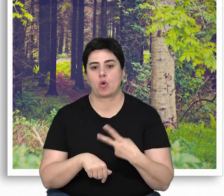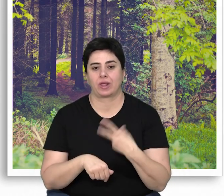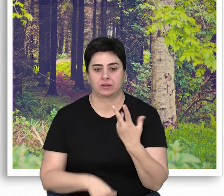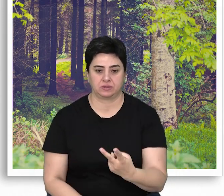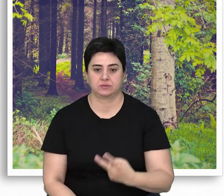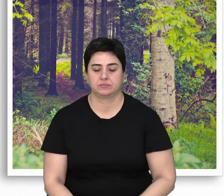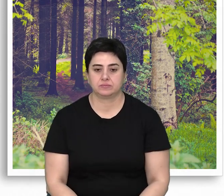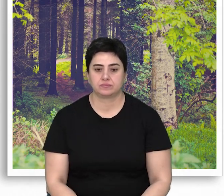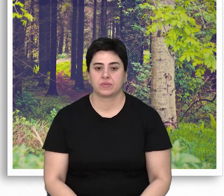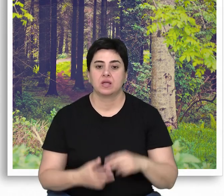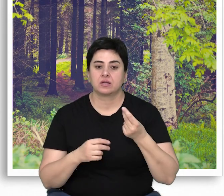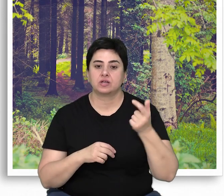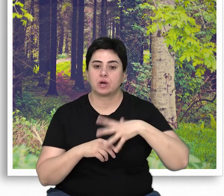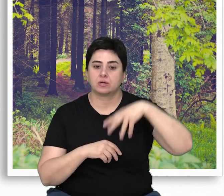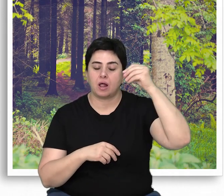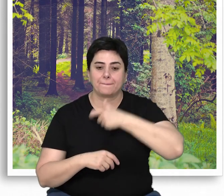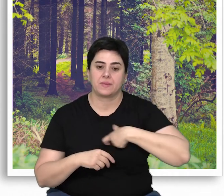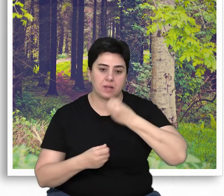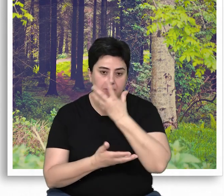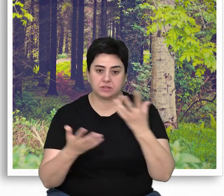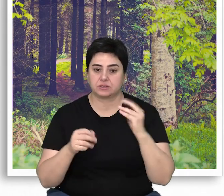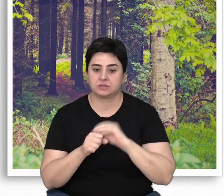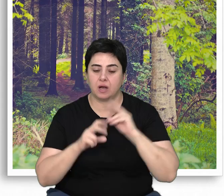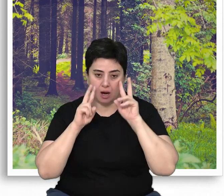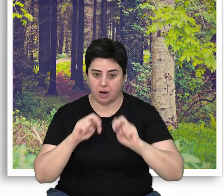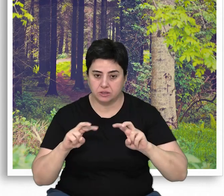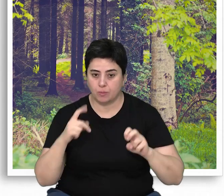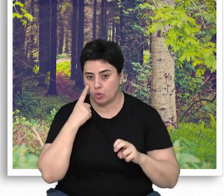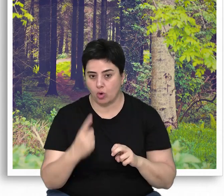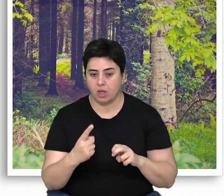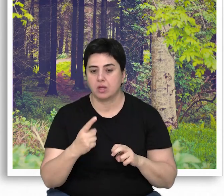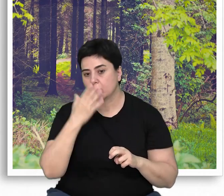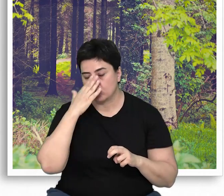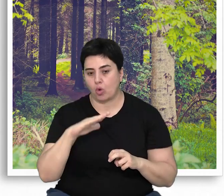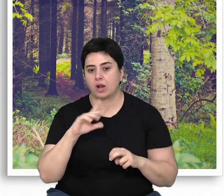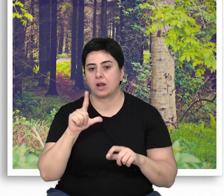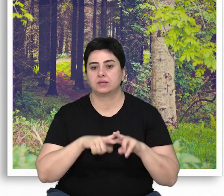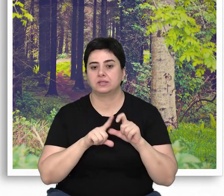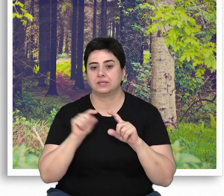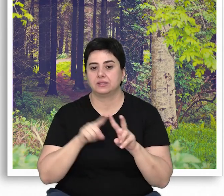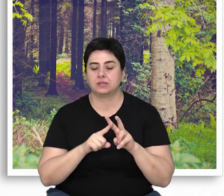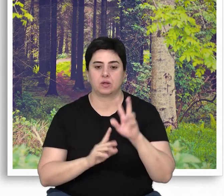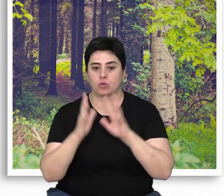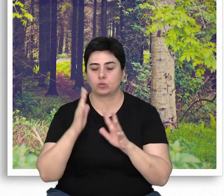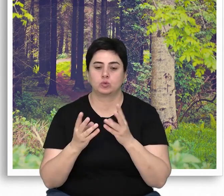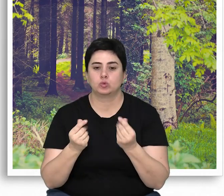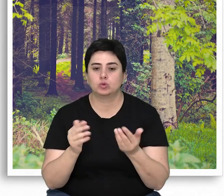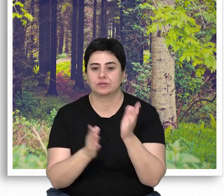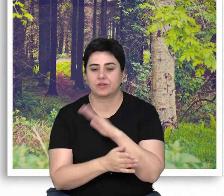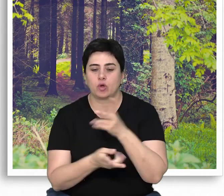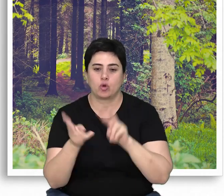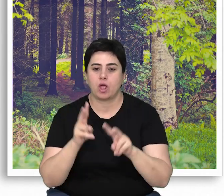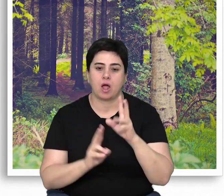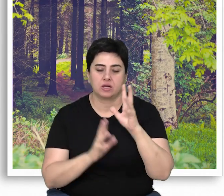örnekleridir. Kaçgar Dağları Milli Parkı'nda yapılan bir araştırmaya göre, doğal Ledi'nin ormanlarında dikili kuru